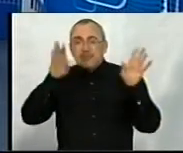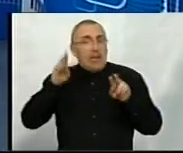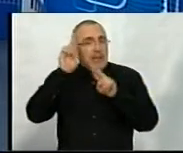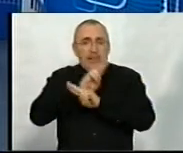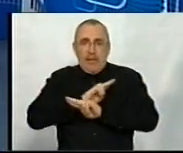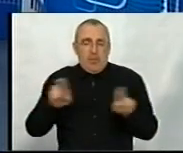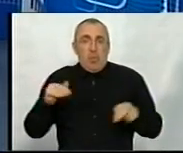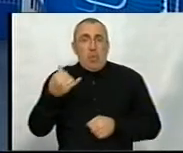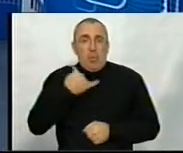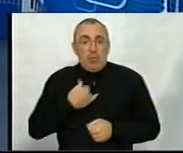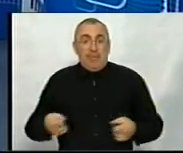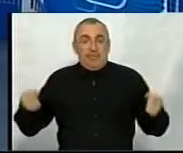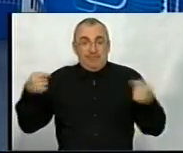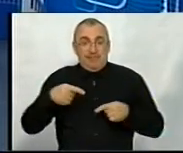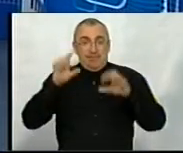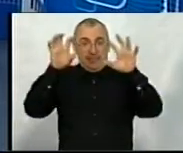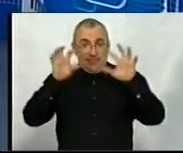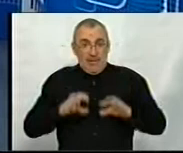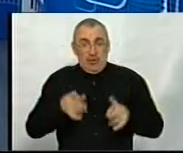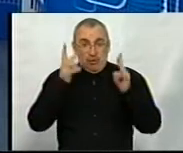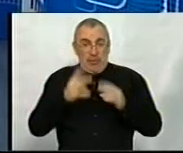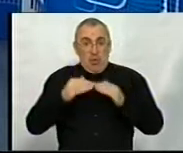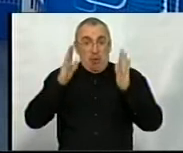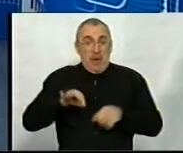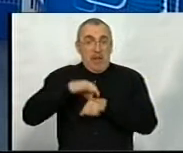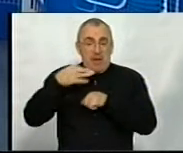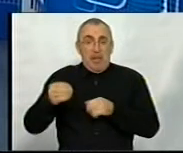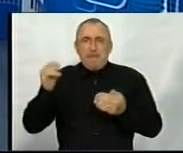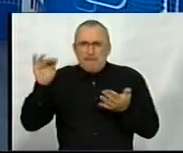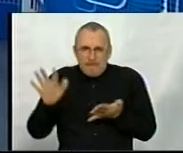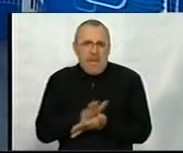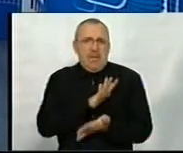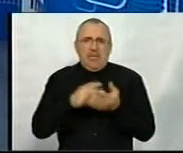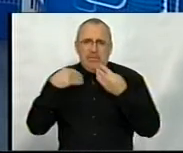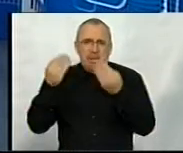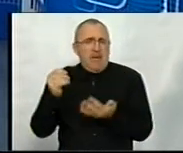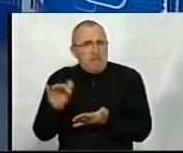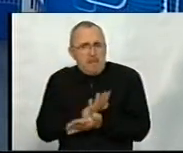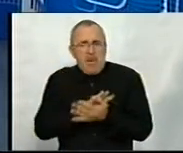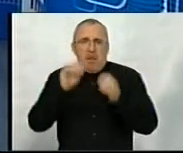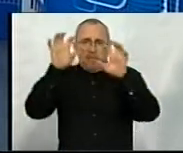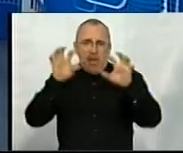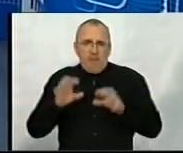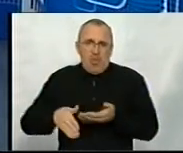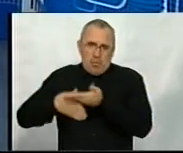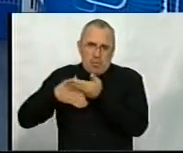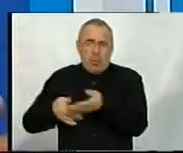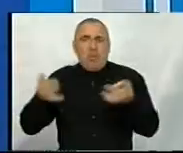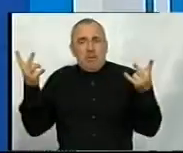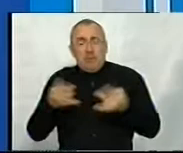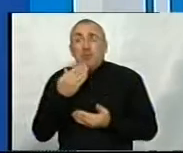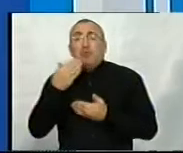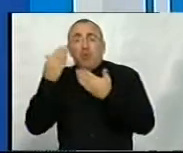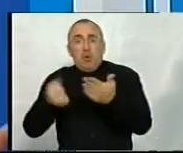знає. У нас, згідно закону, жертви домашнього насилля, вони безоплатно, їм надається безкоштовна правова допомога. Тобто, потрібно лише